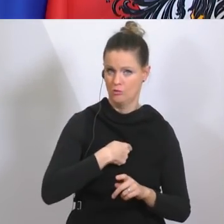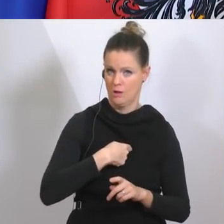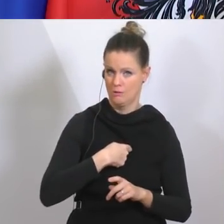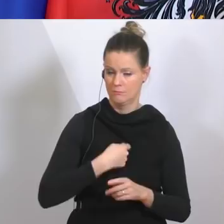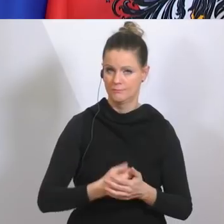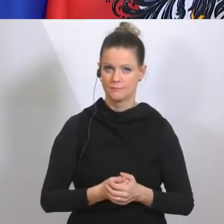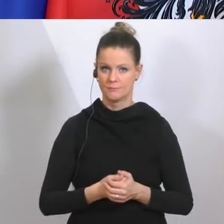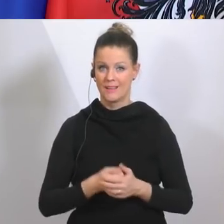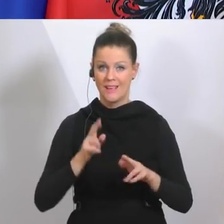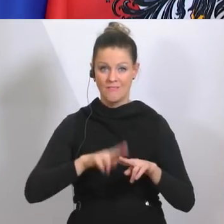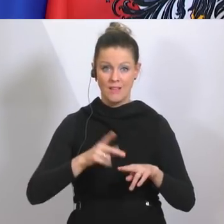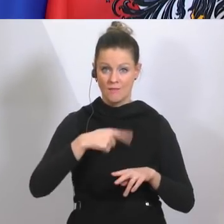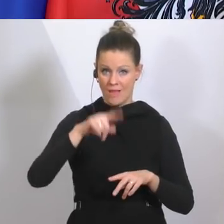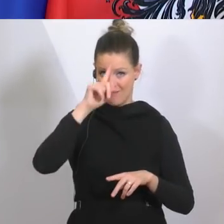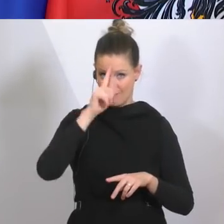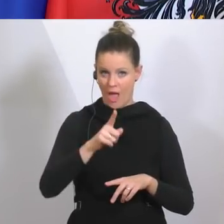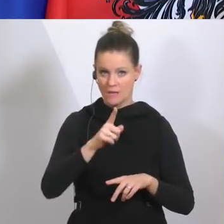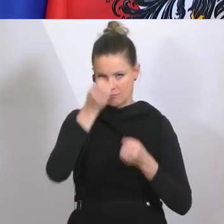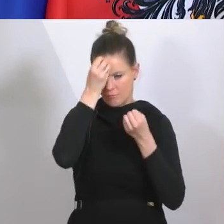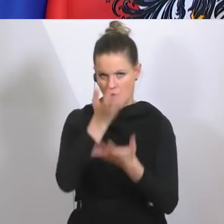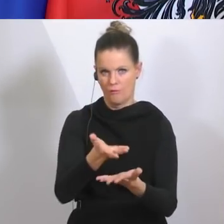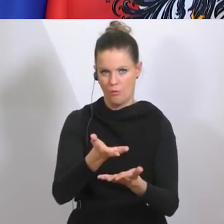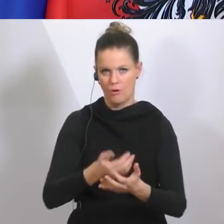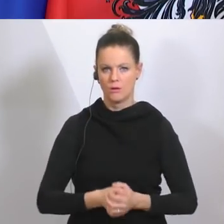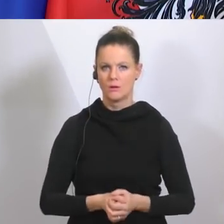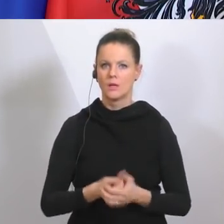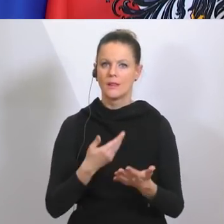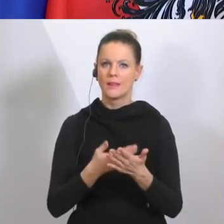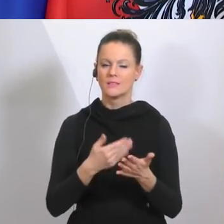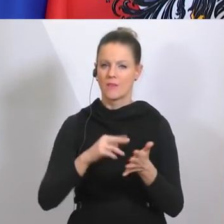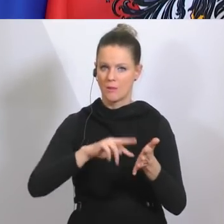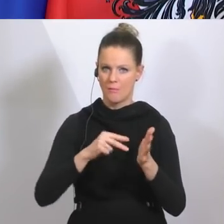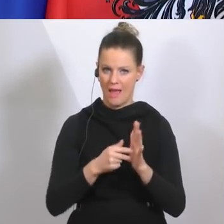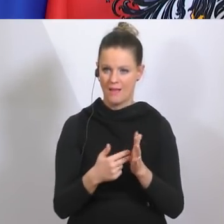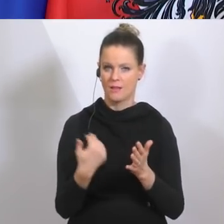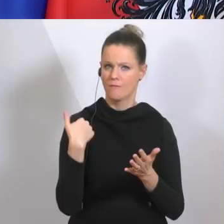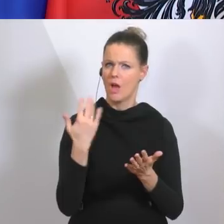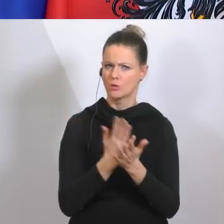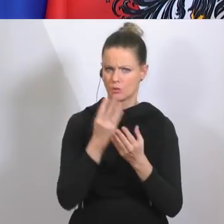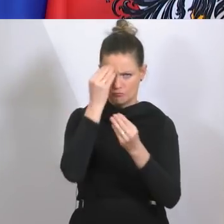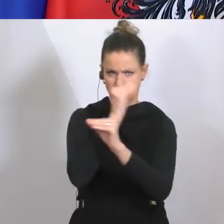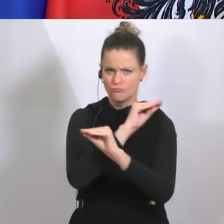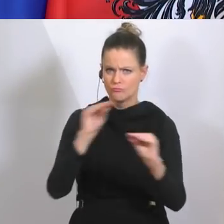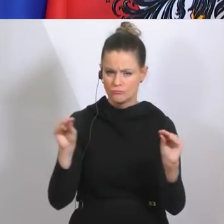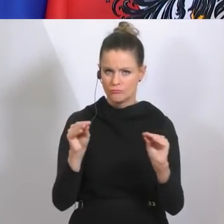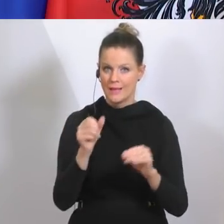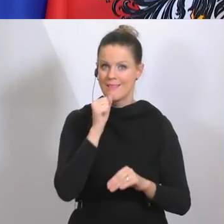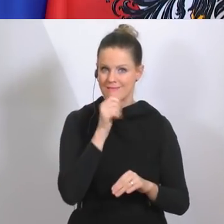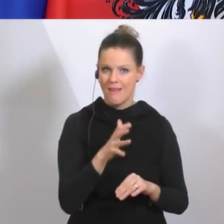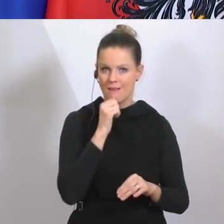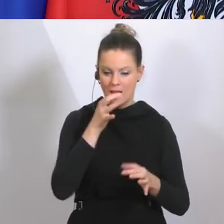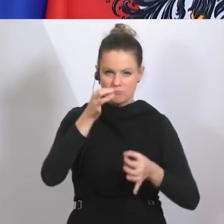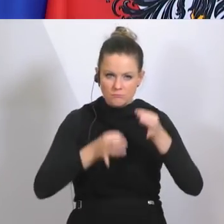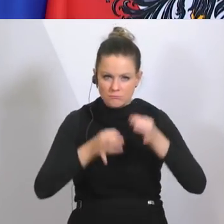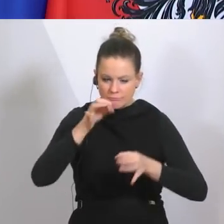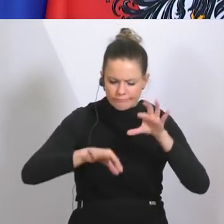sagen können, tun wir das natürlich rechtzeitig. Das bedeutet, der Plan ist wie vorhin ausgeführt. Wir müssen täglich evaluieren.